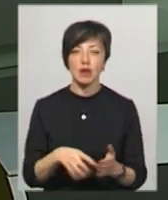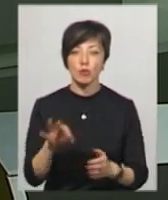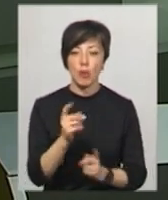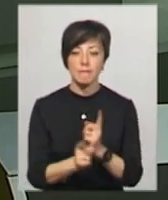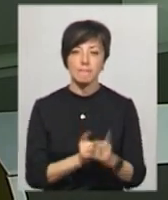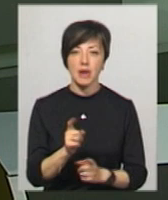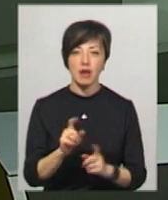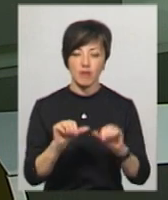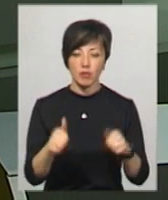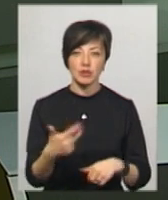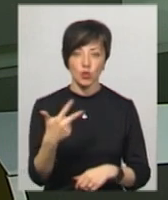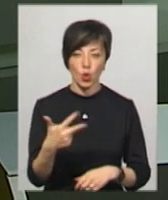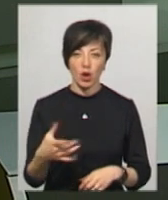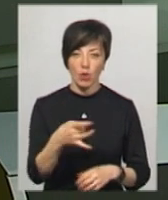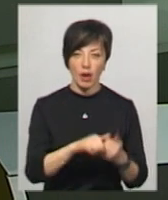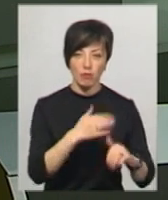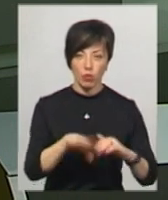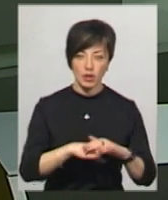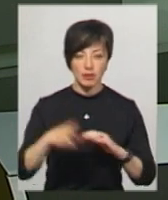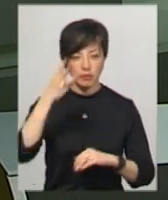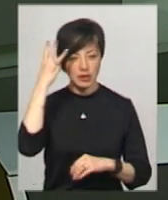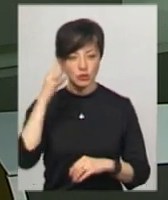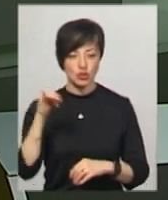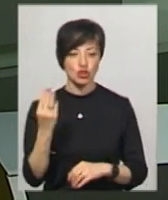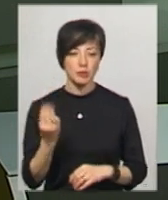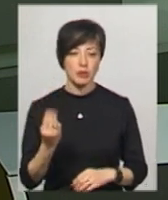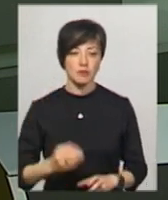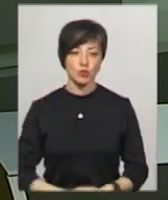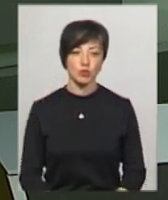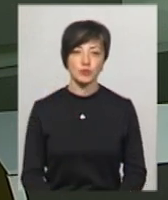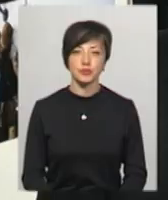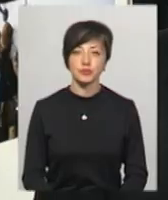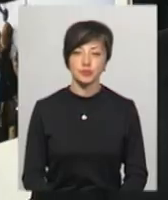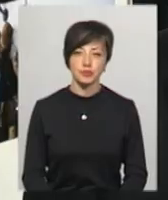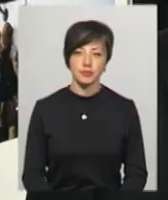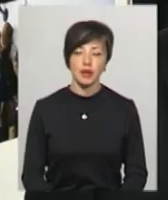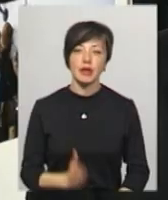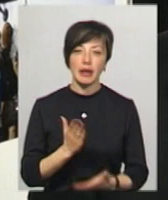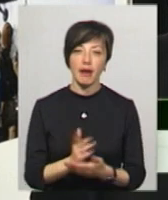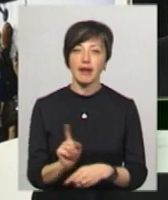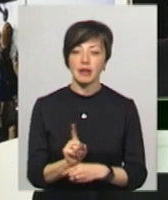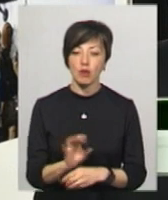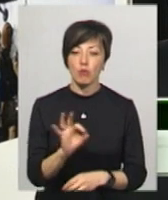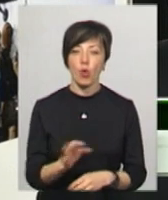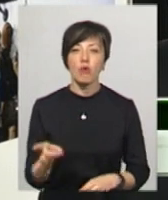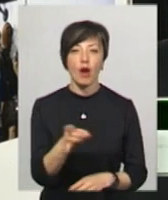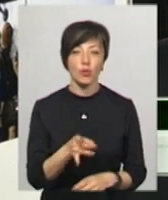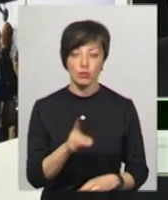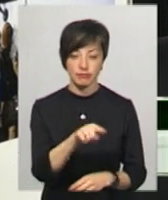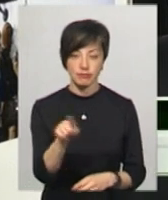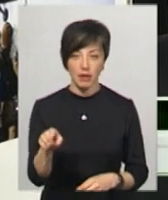переформатування трьох районів – Кам'янець-Подільського, Хмельницького та Шепетівського. Є критерії щодо районів.